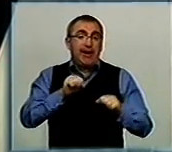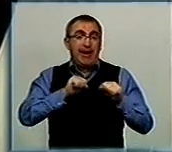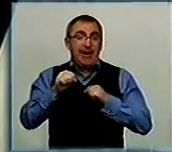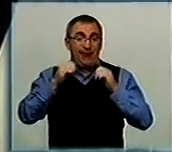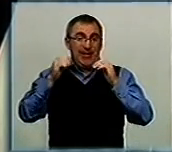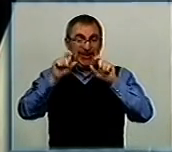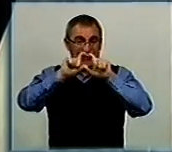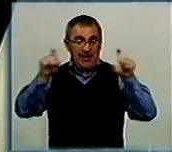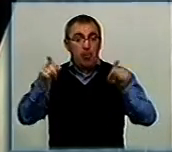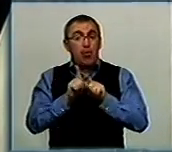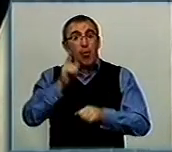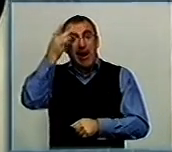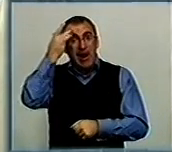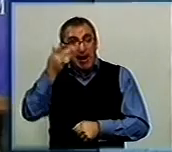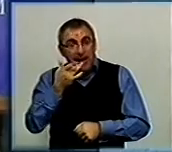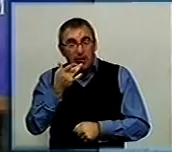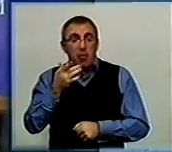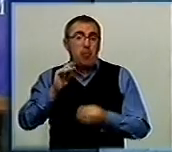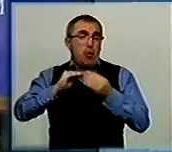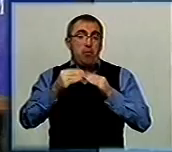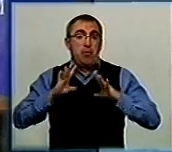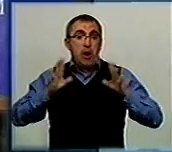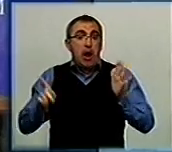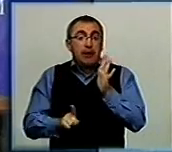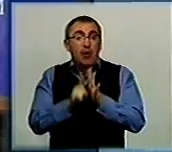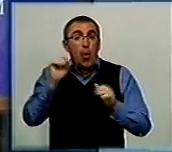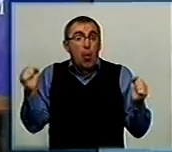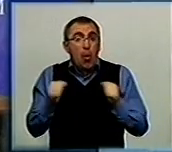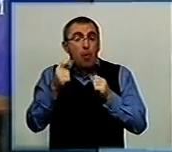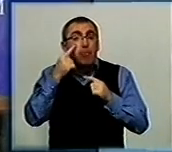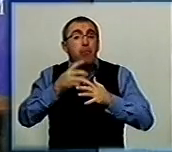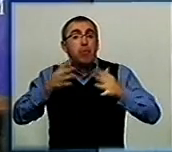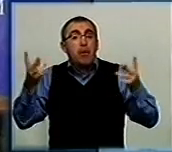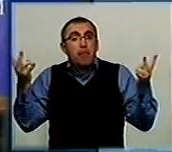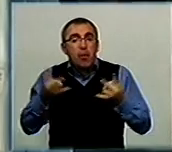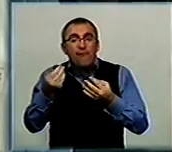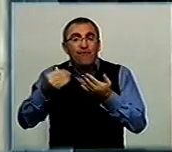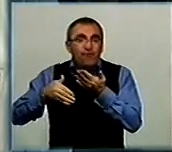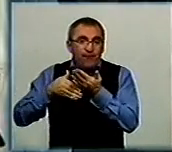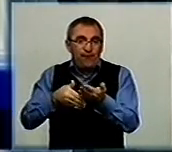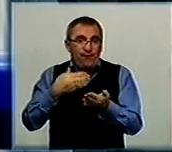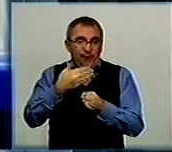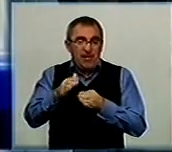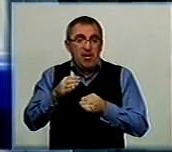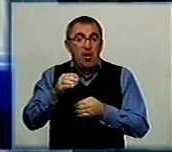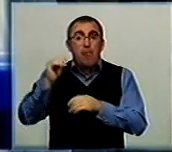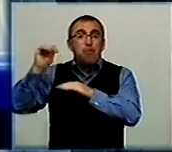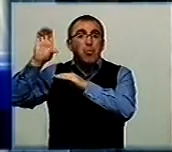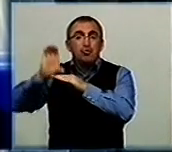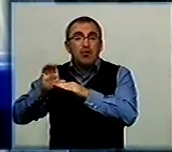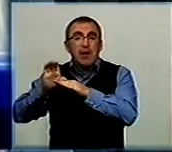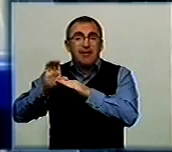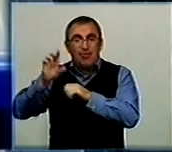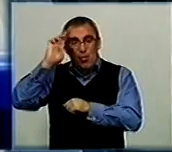зізнається, доки було літо, проблем не було. Однак з настанням холодів збільшилися потреби фінансування. Бюджетна організація не прибуткова,